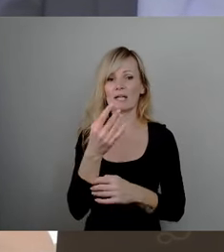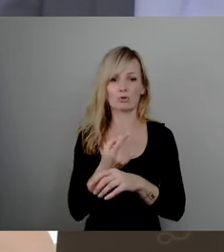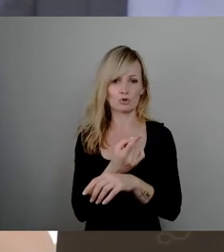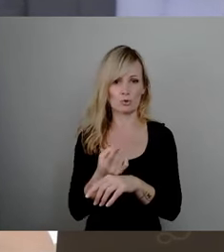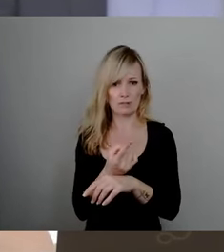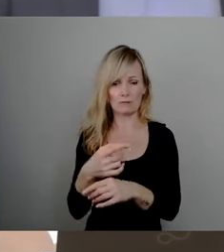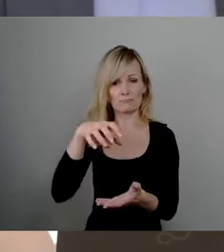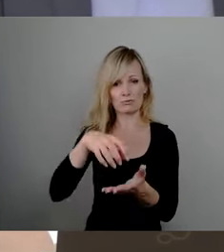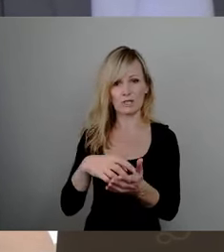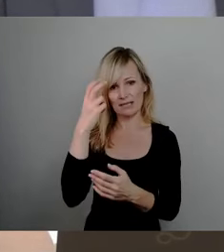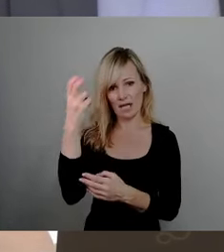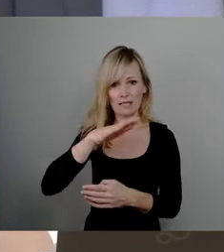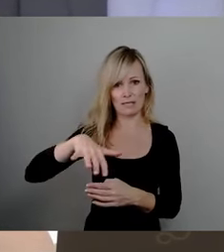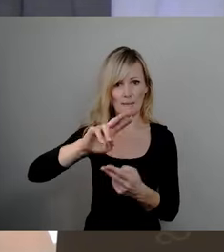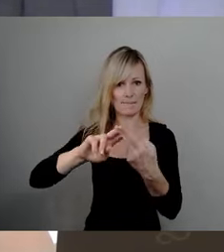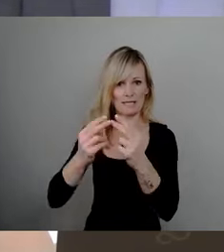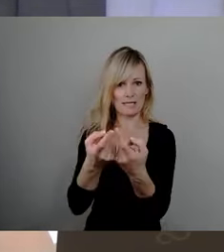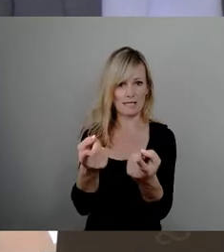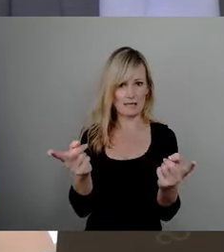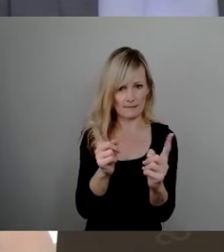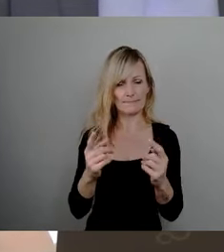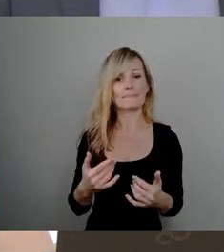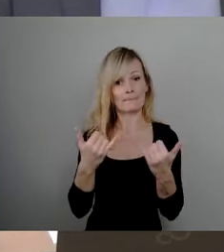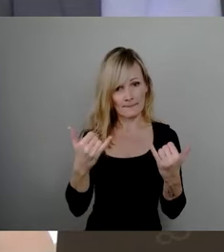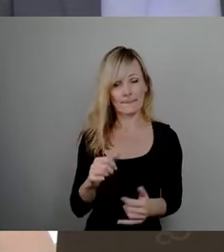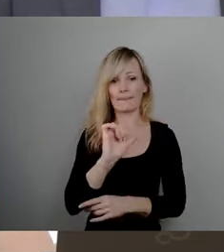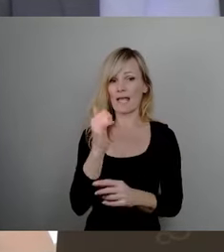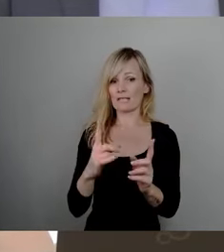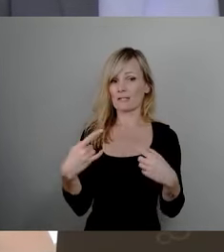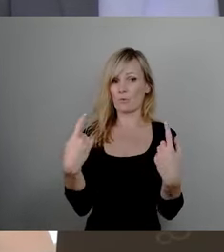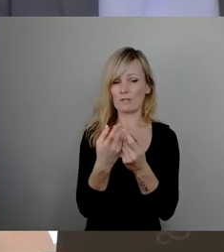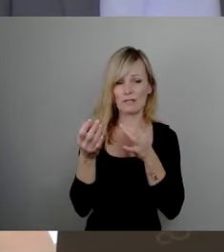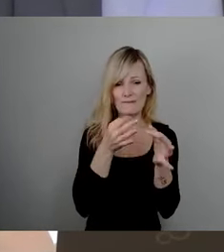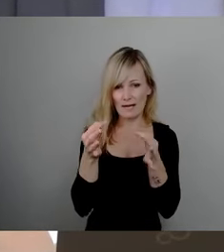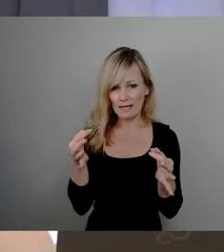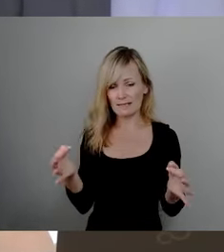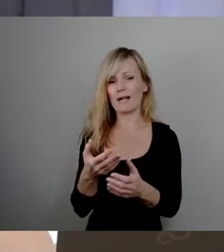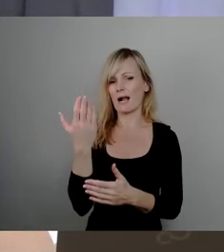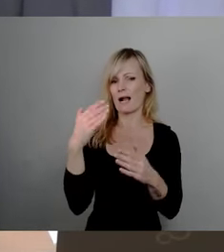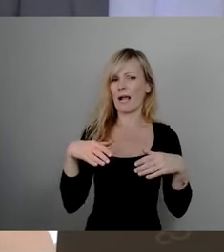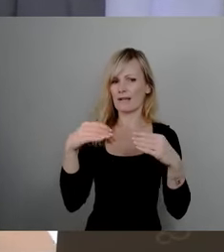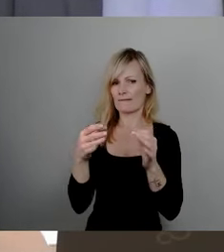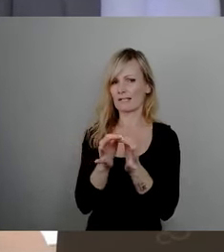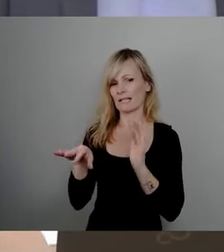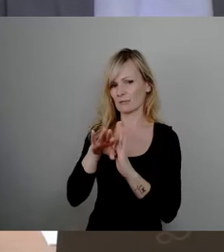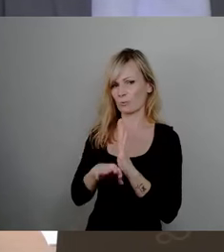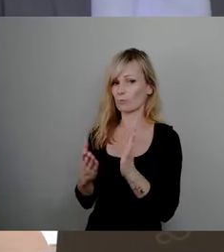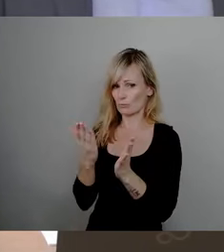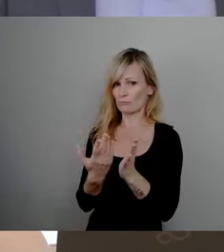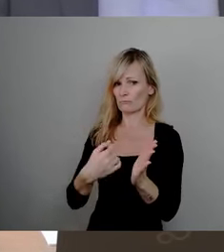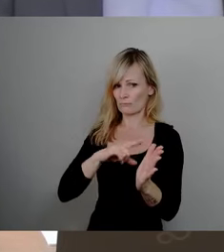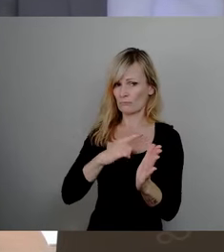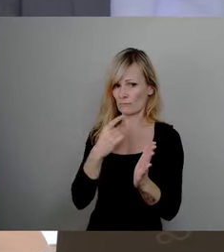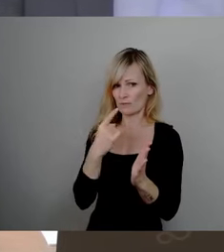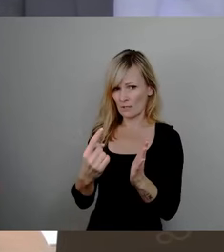Stadtrates und beginnen mit der ersten Runde und wie ich es eingangs bei der Tagesordnung erwähnt habe, wird